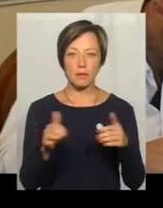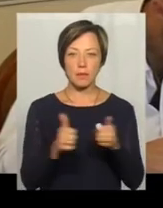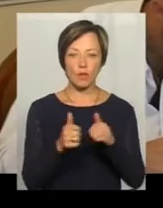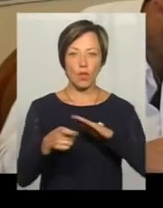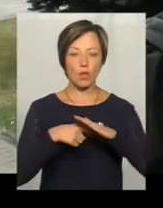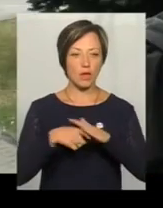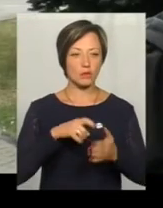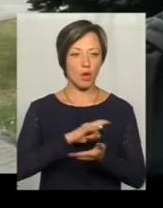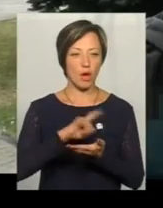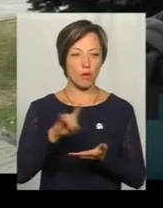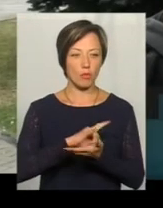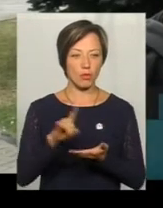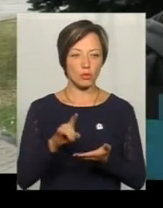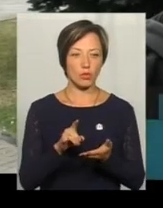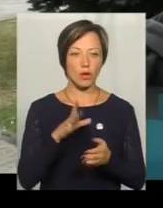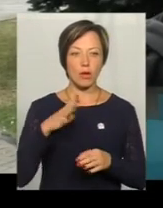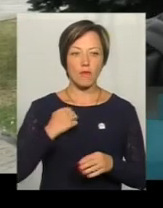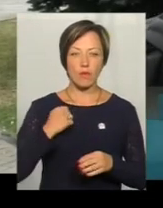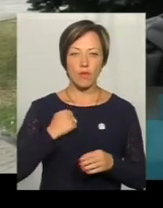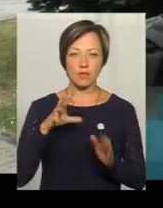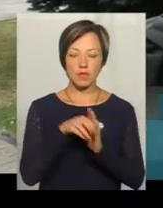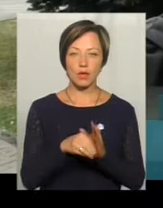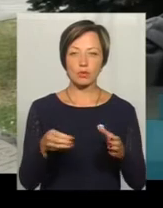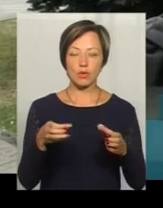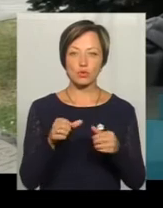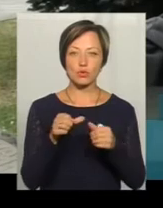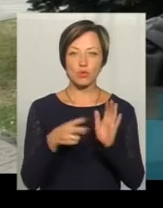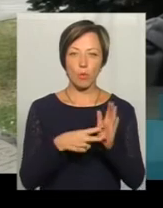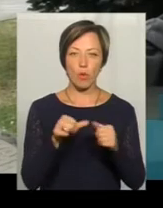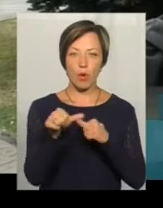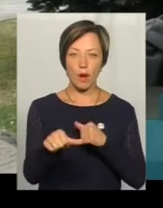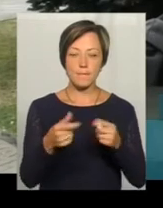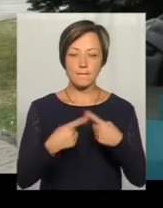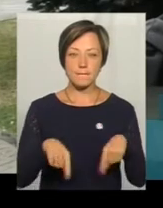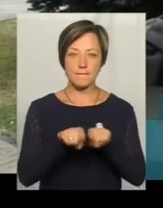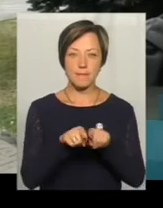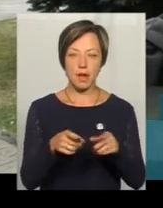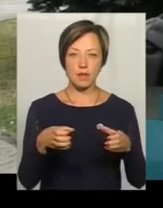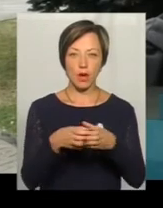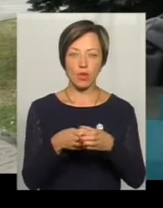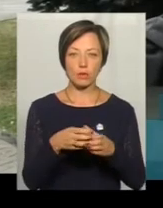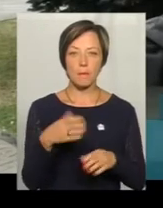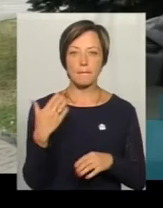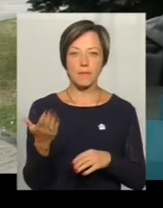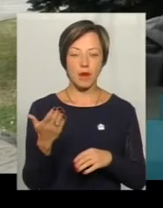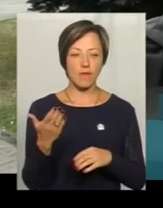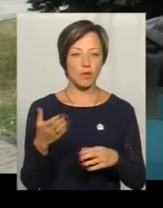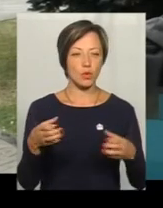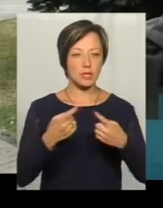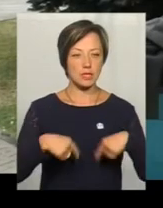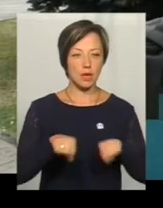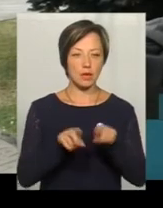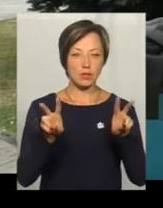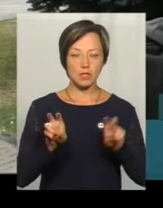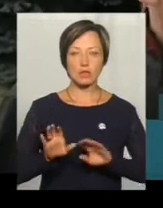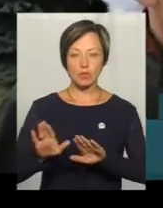аеропорту. Воював в складі 7-го окремого батальйону правого сектору, заступник